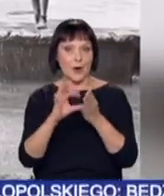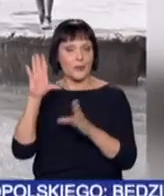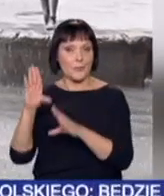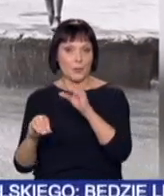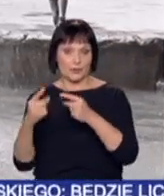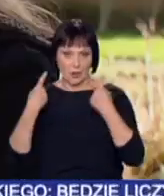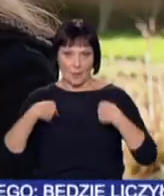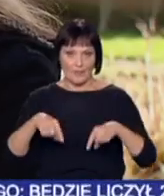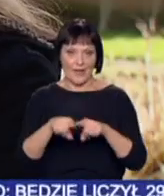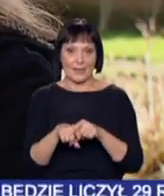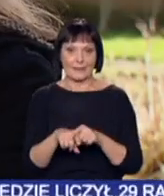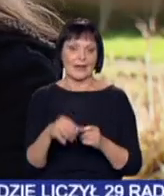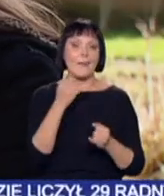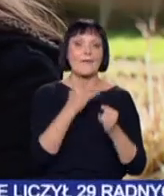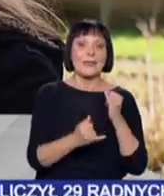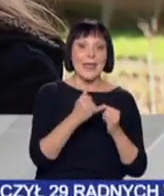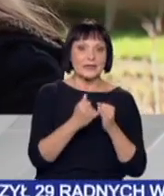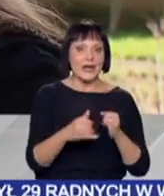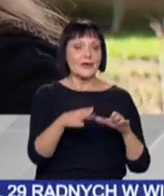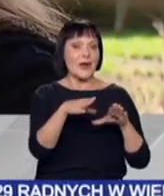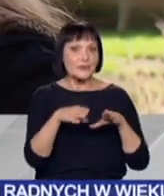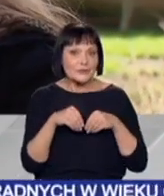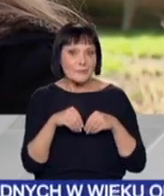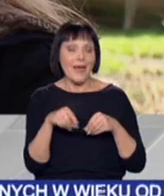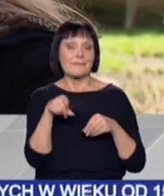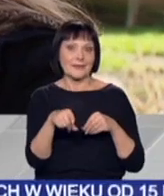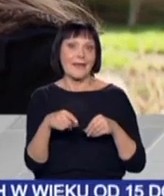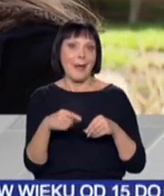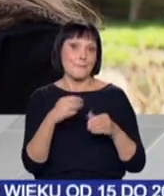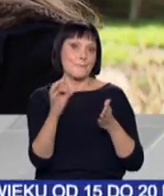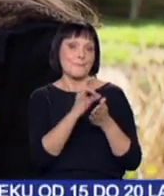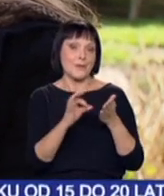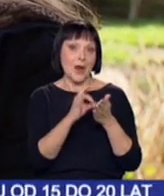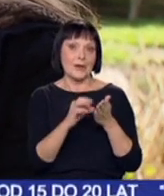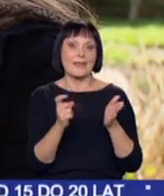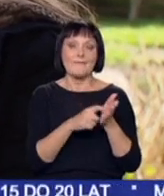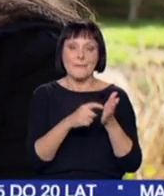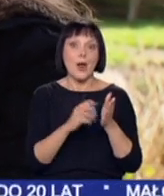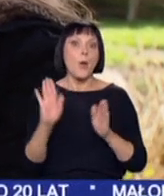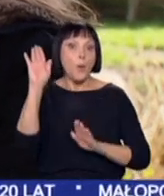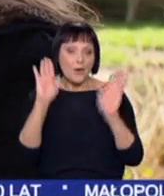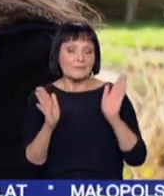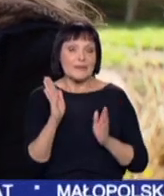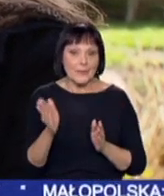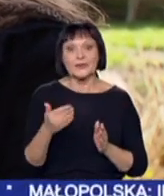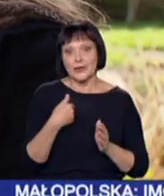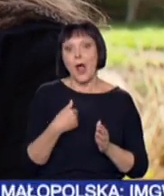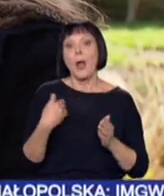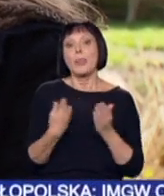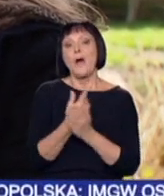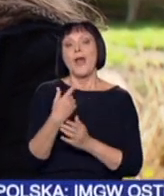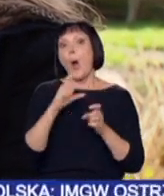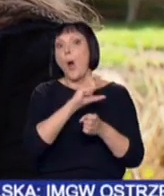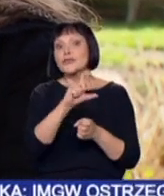obywatelskiego. Jeżeli pozyskamy dla naszego projektu wymaganą liczbę głosów, no to wtedy nowochódzkie